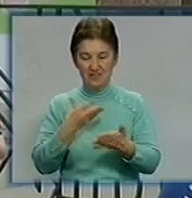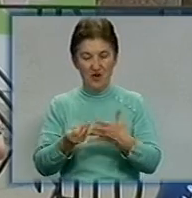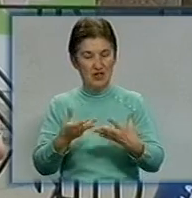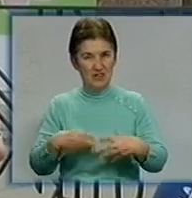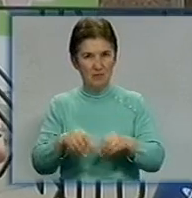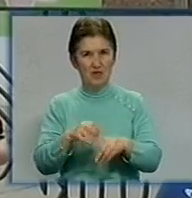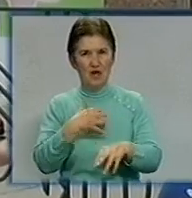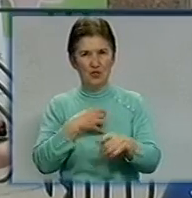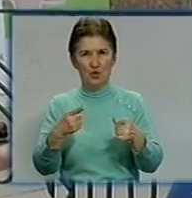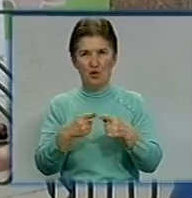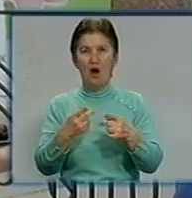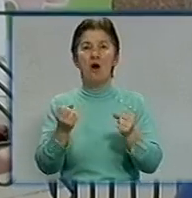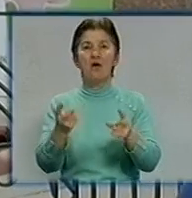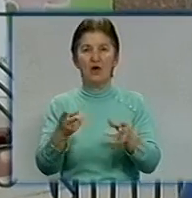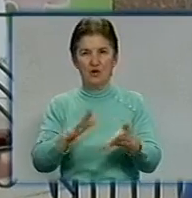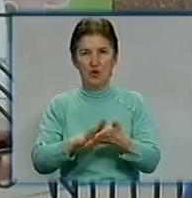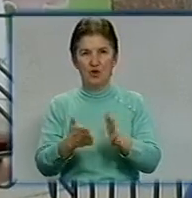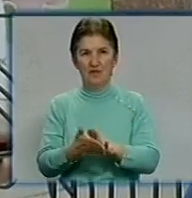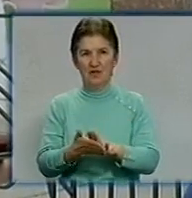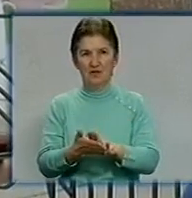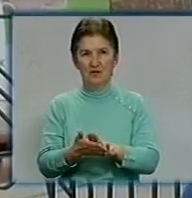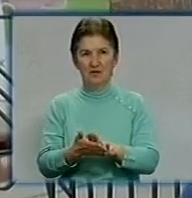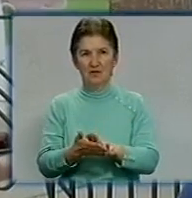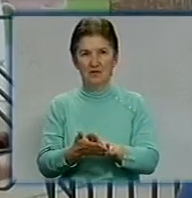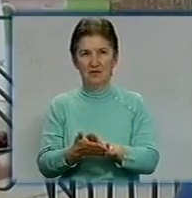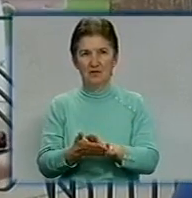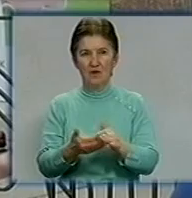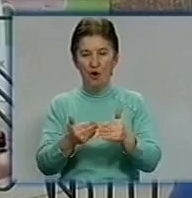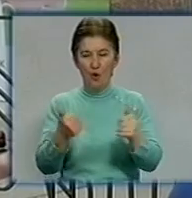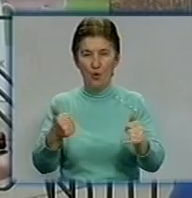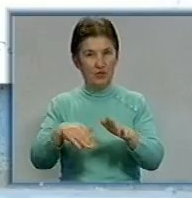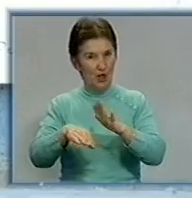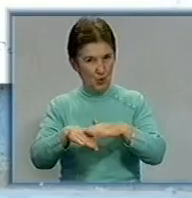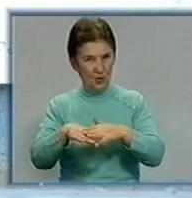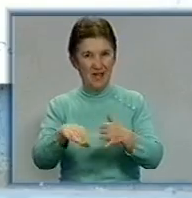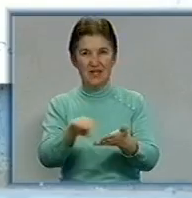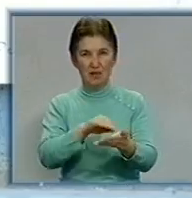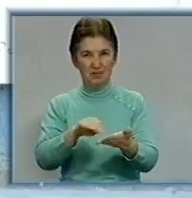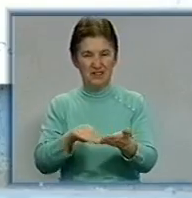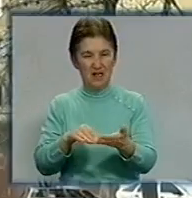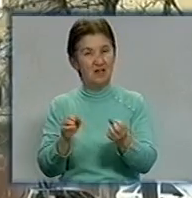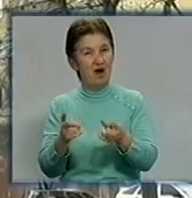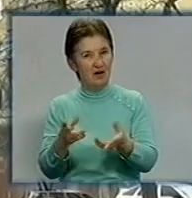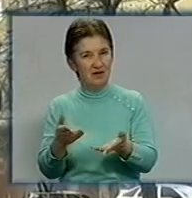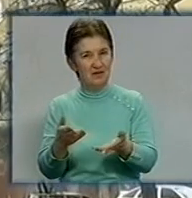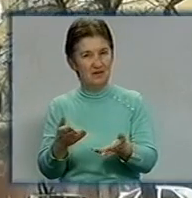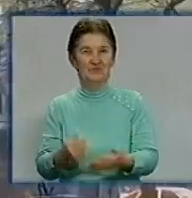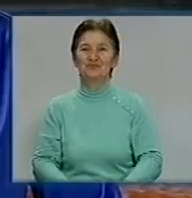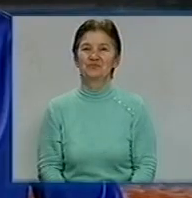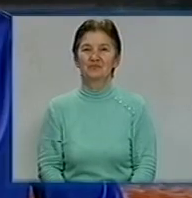договір? В смыслах, а інші написати? Ігор Токареля-Зіленкін день за днем.